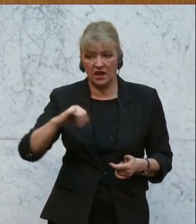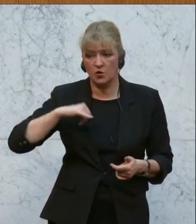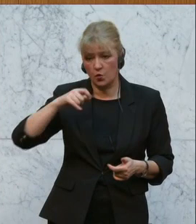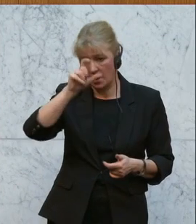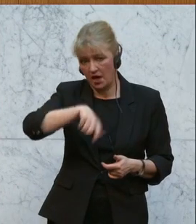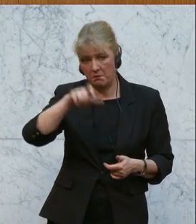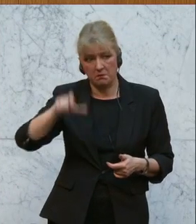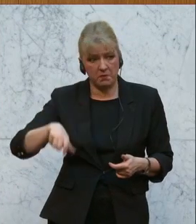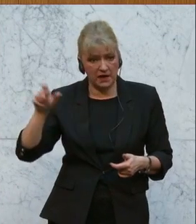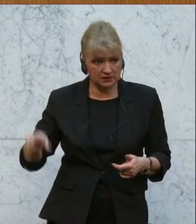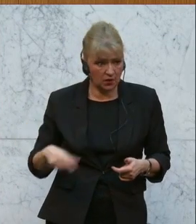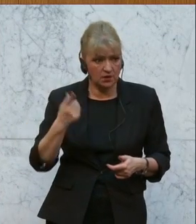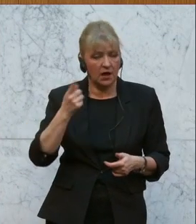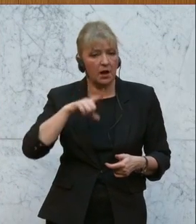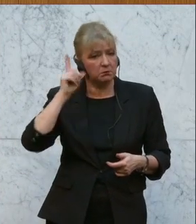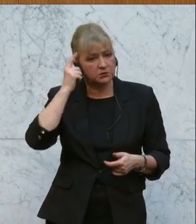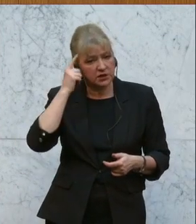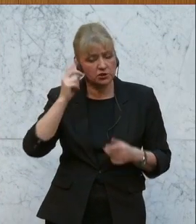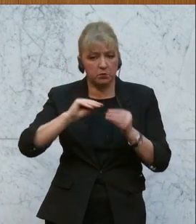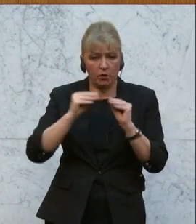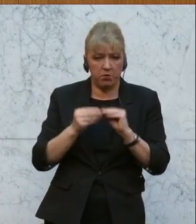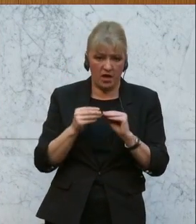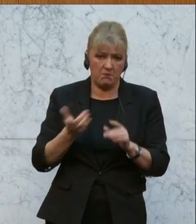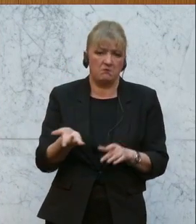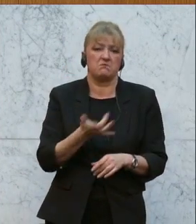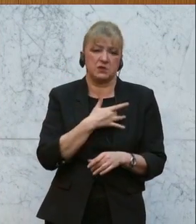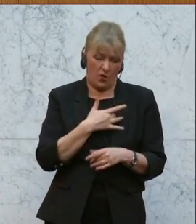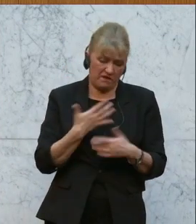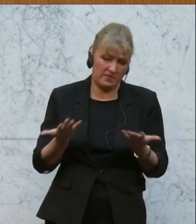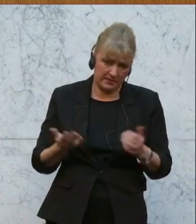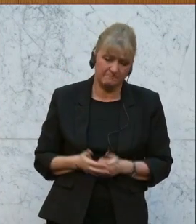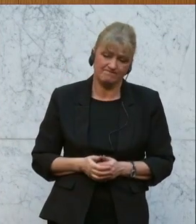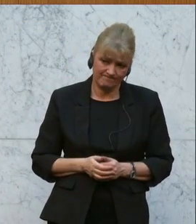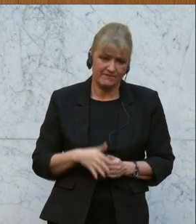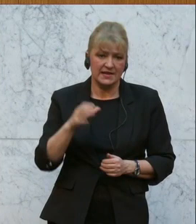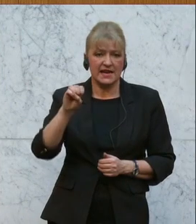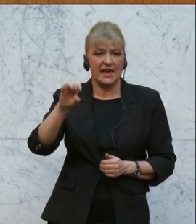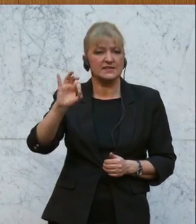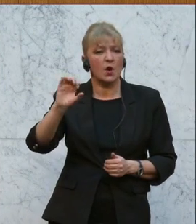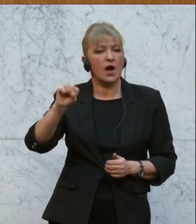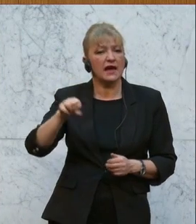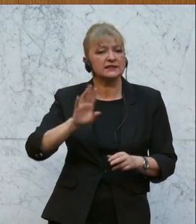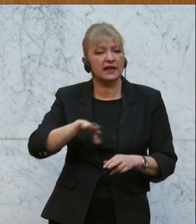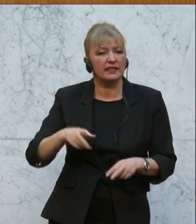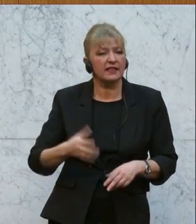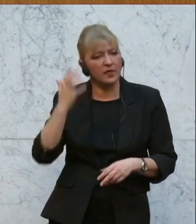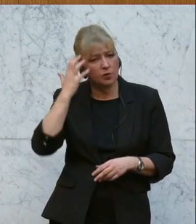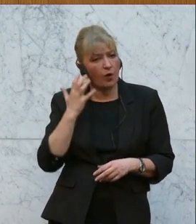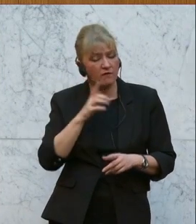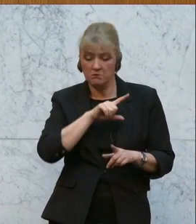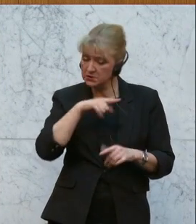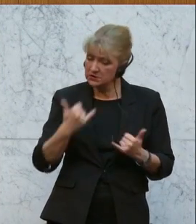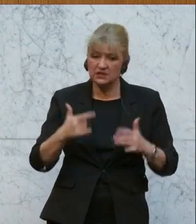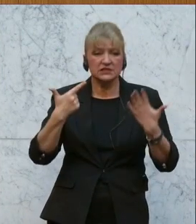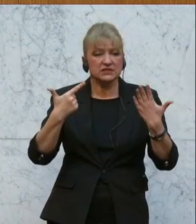Person von psychischen Problemen auch betroffen ist. SOS Kinderdorf sagt, nach wie vor 70.000